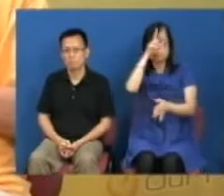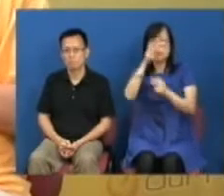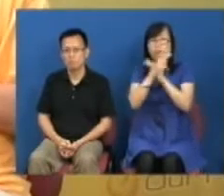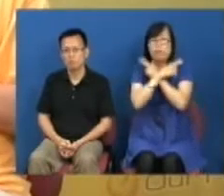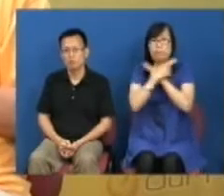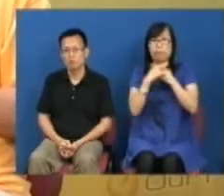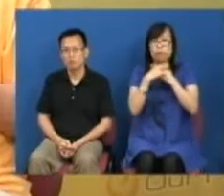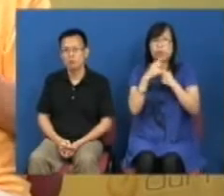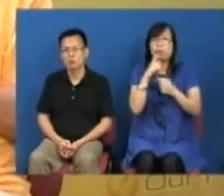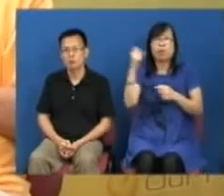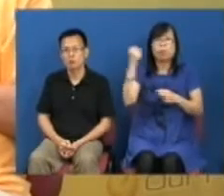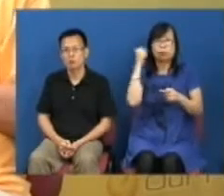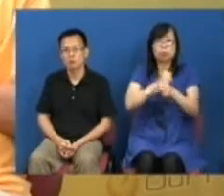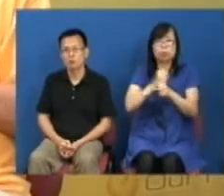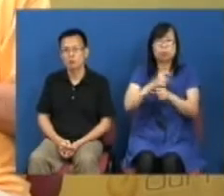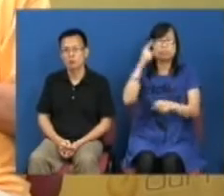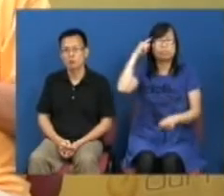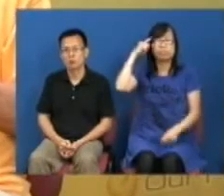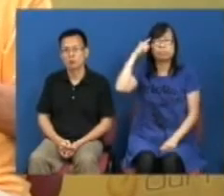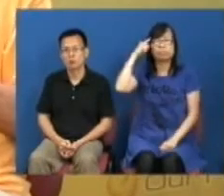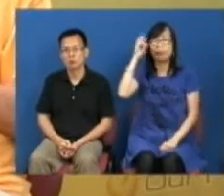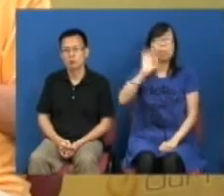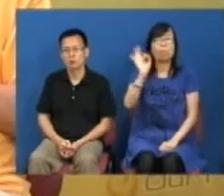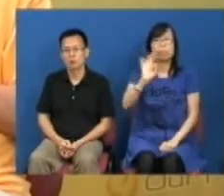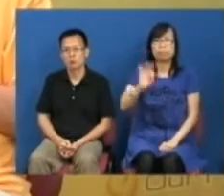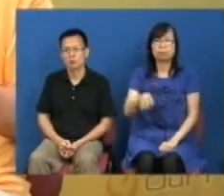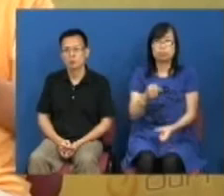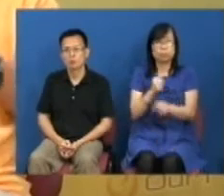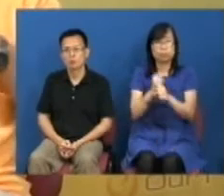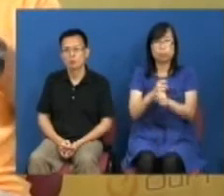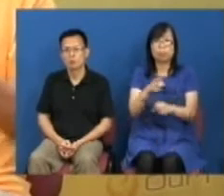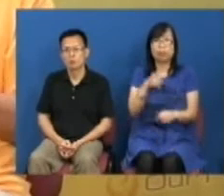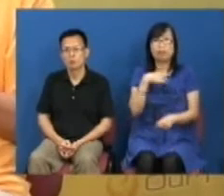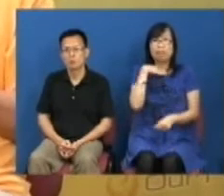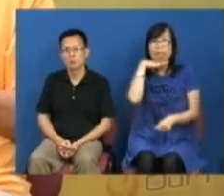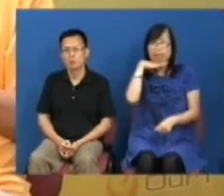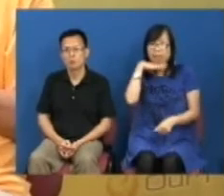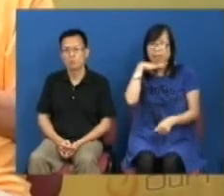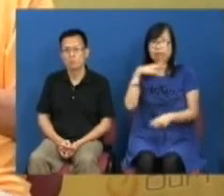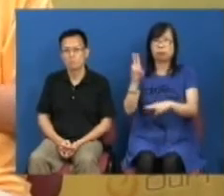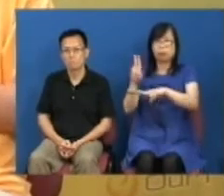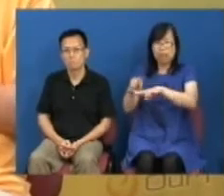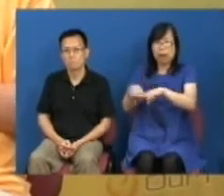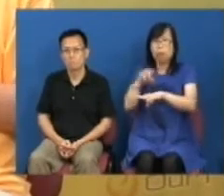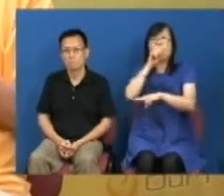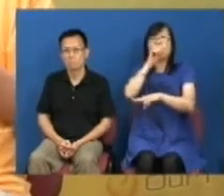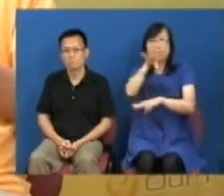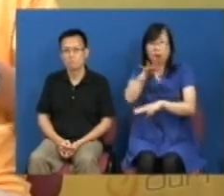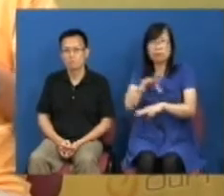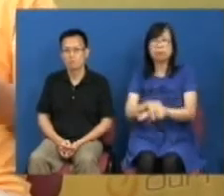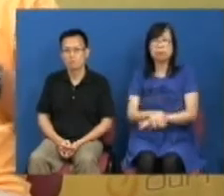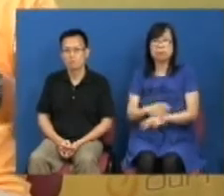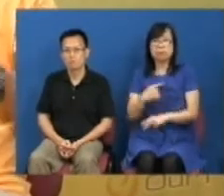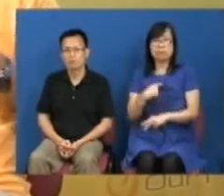能力做得到但他没有意志去处理这个问题是要等到我们的中央领导人要出声的时候才